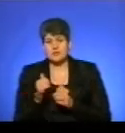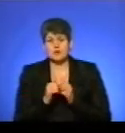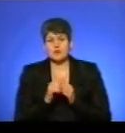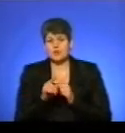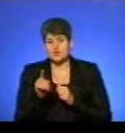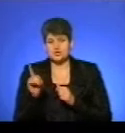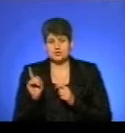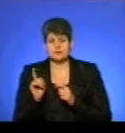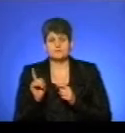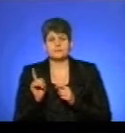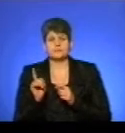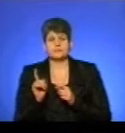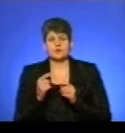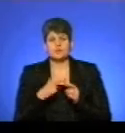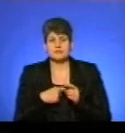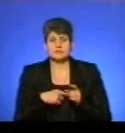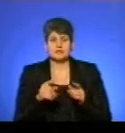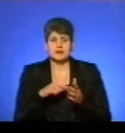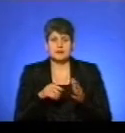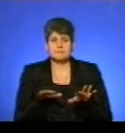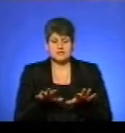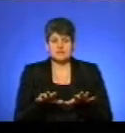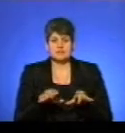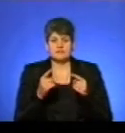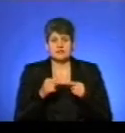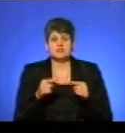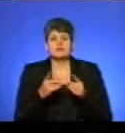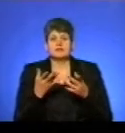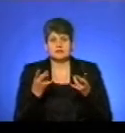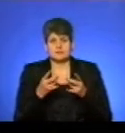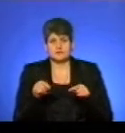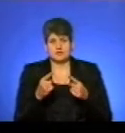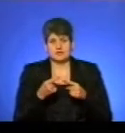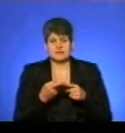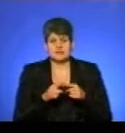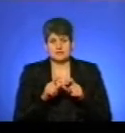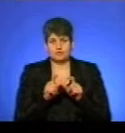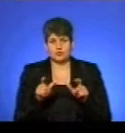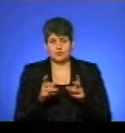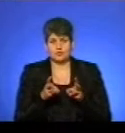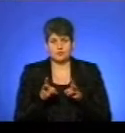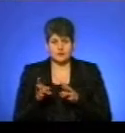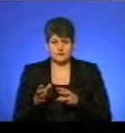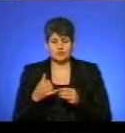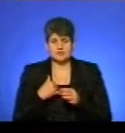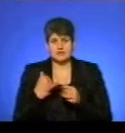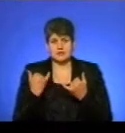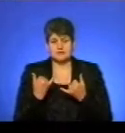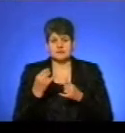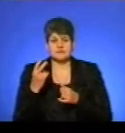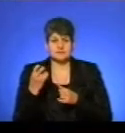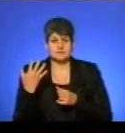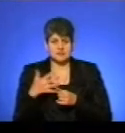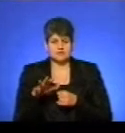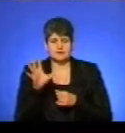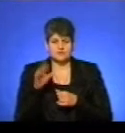вже безпосередньо в себе на місці визначав, де їм потрібно створити такі пункти обігріву. Наразі їх близько 250 на всю територію